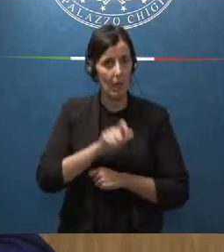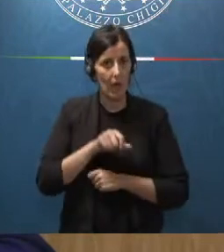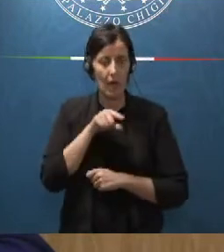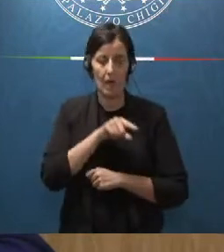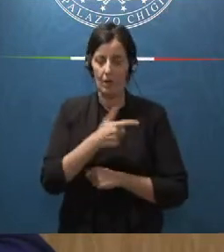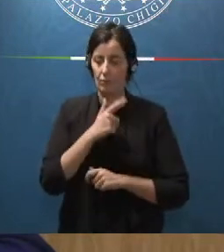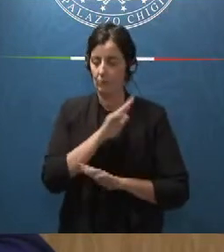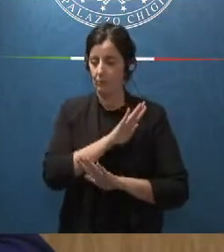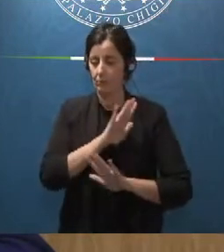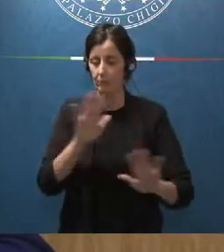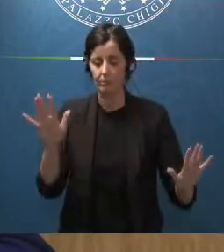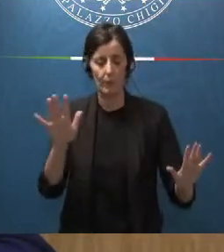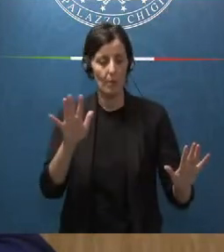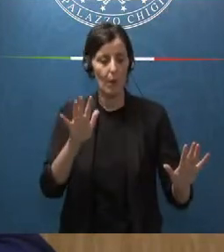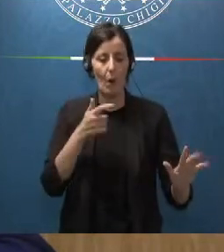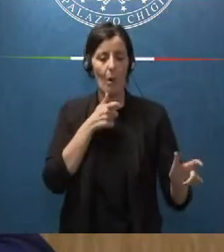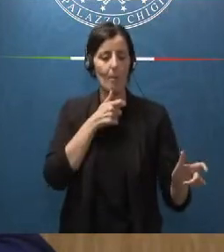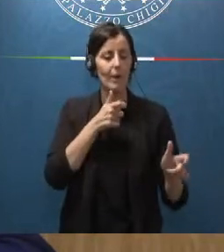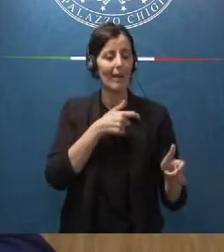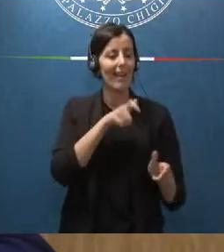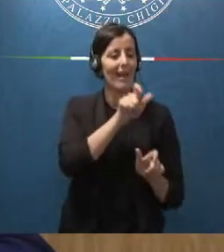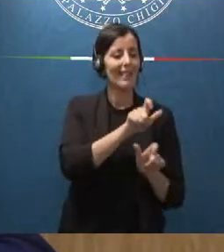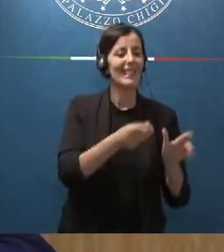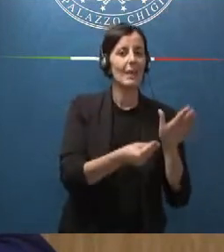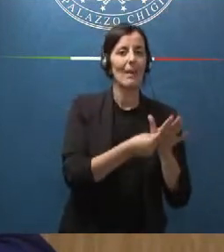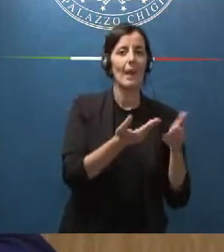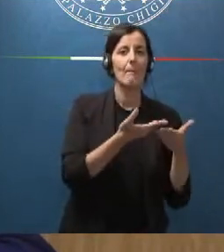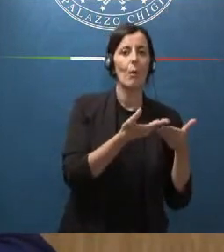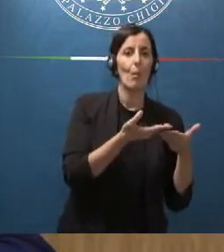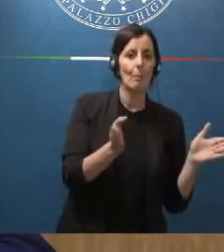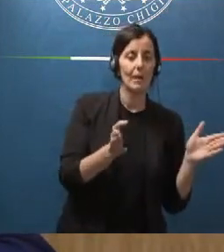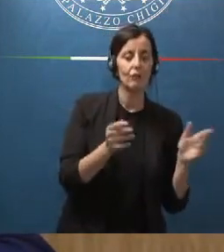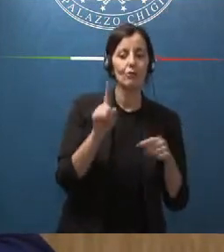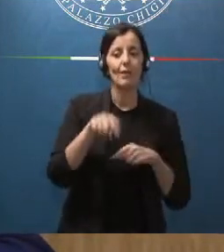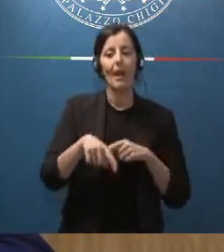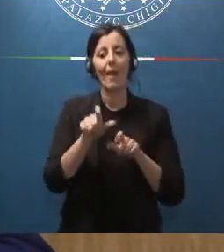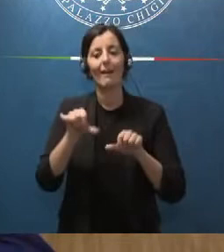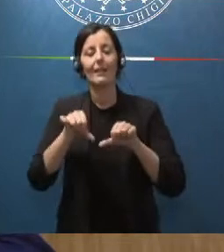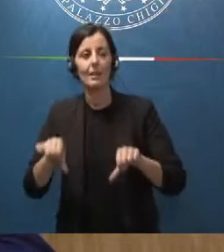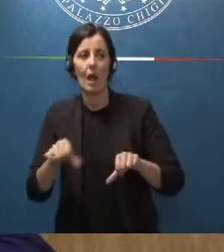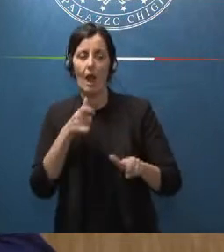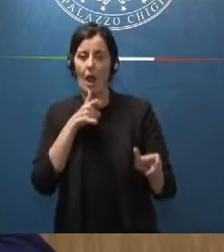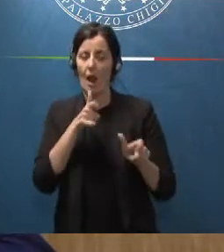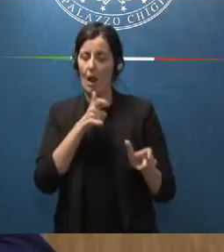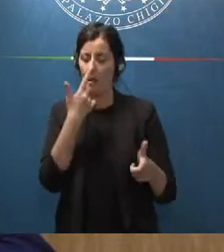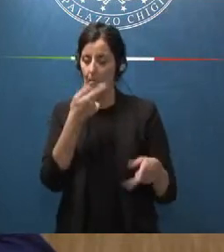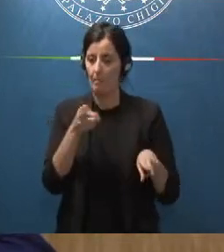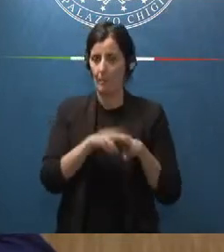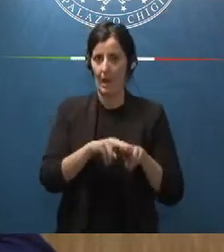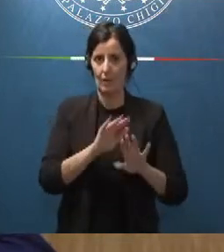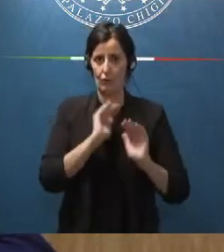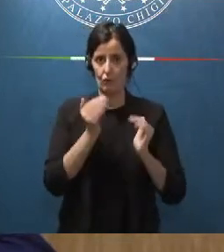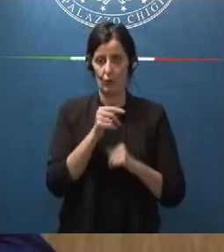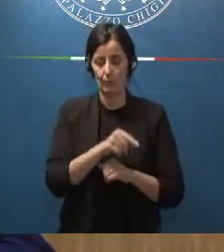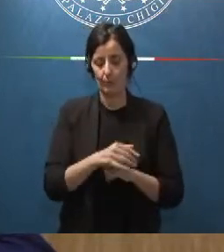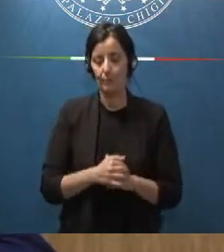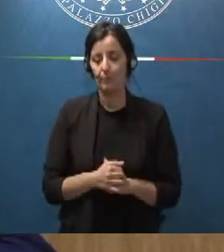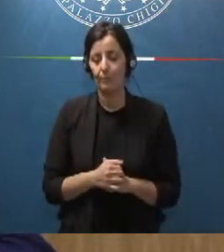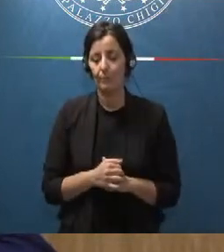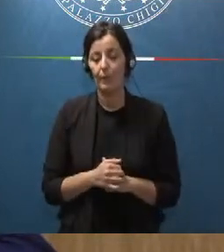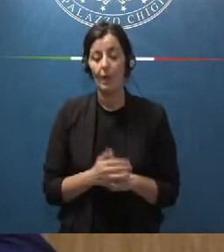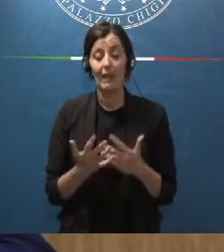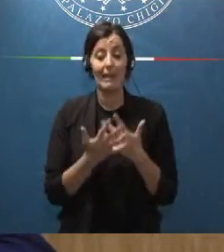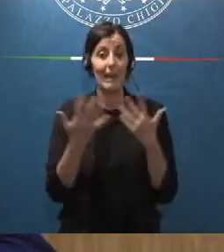rapporto tra dipendenti pubblici e residenti e poi chiaramente questo ha